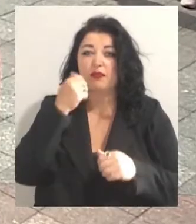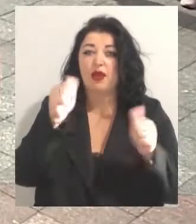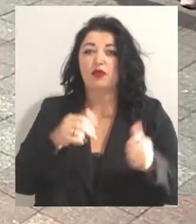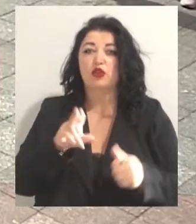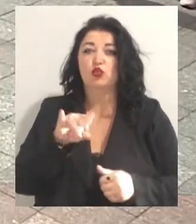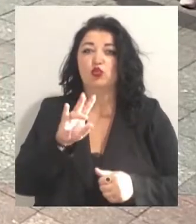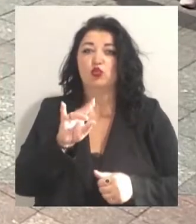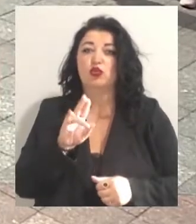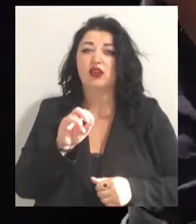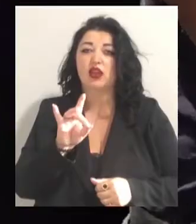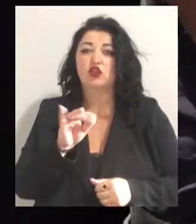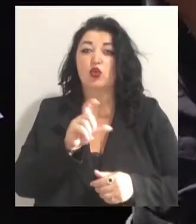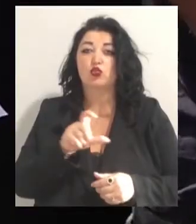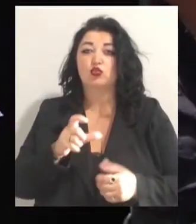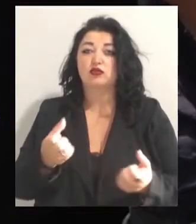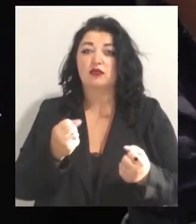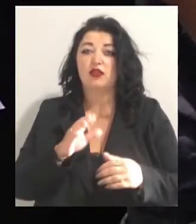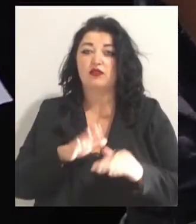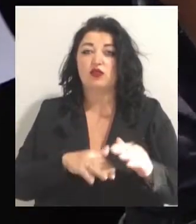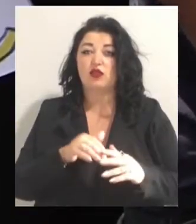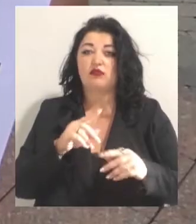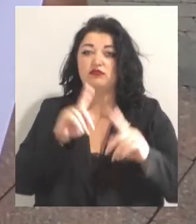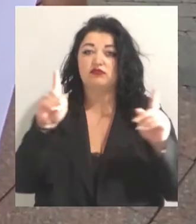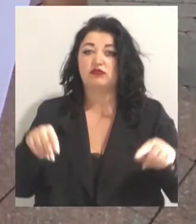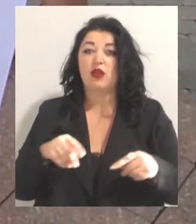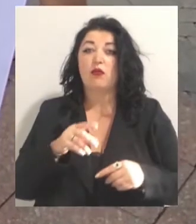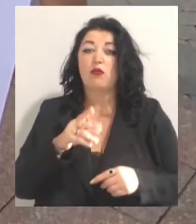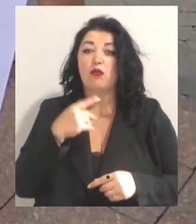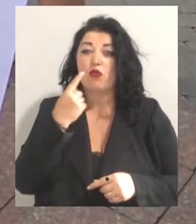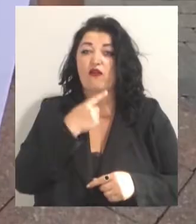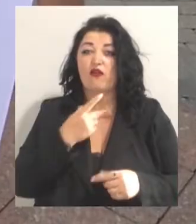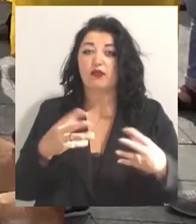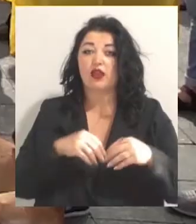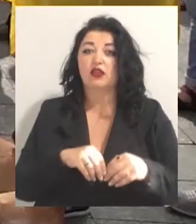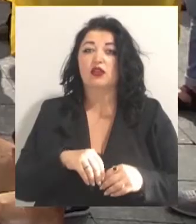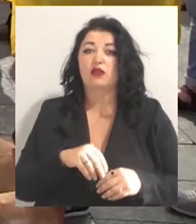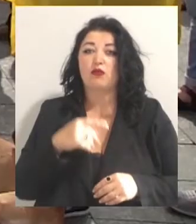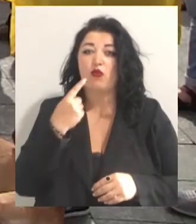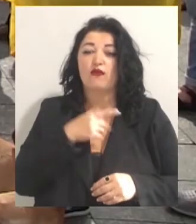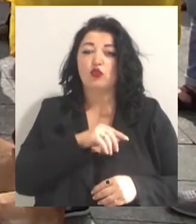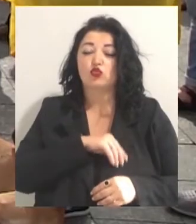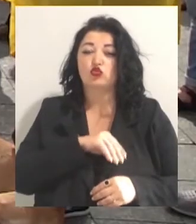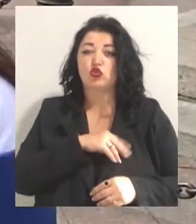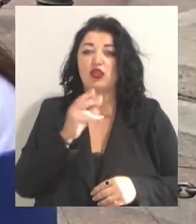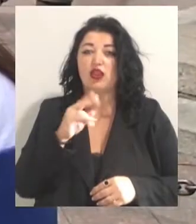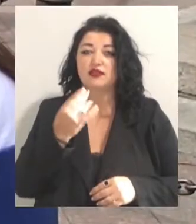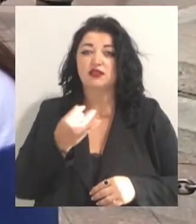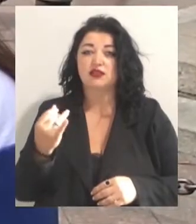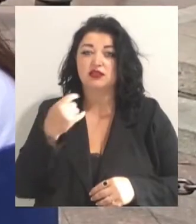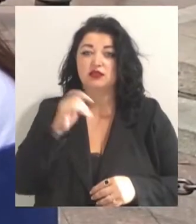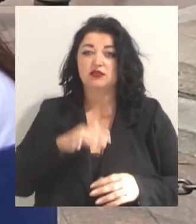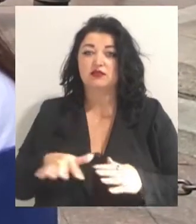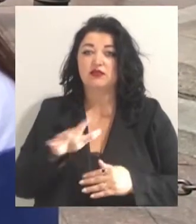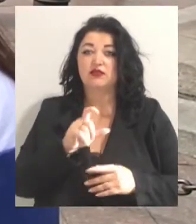тримали у руках плакати з написами «Мова об'єднує», «Мова душа нації» та іншими. За словами однієї з організаторок акції Лілії